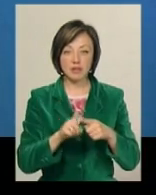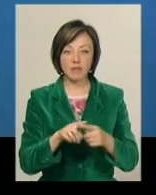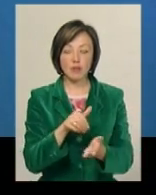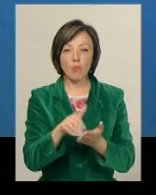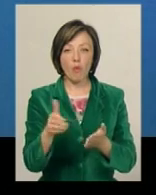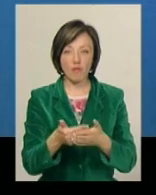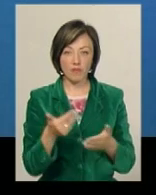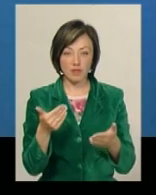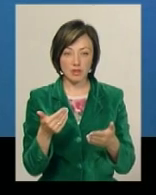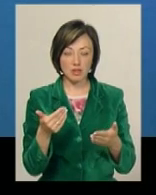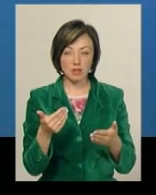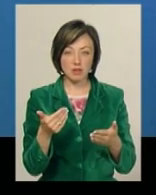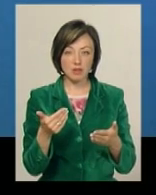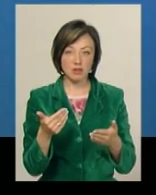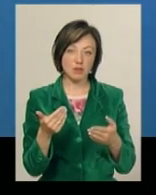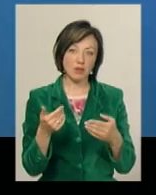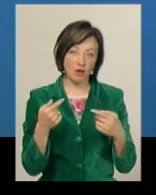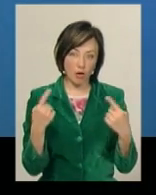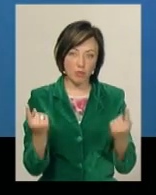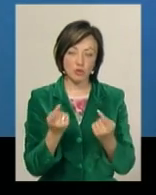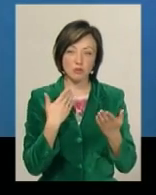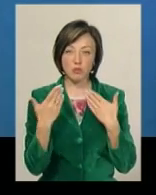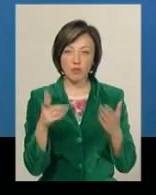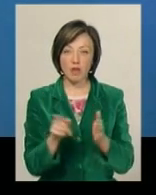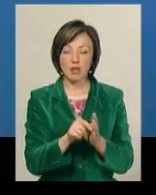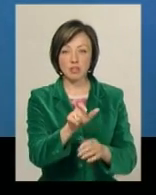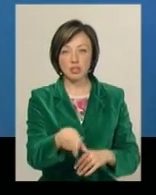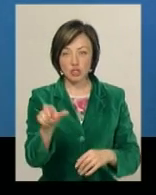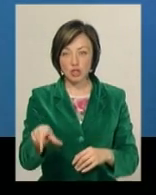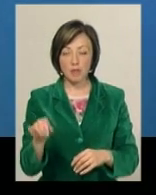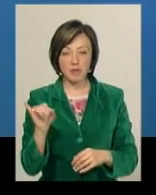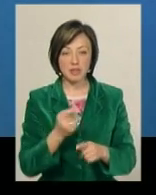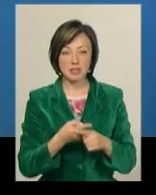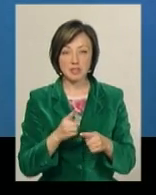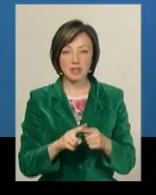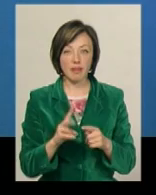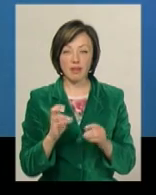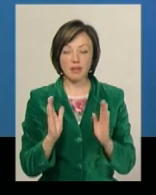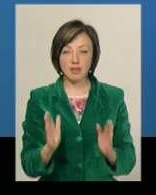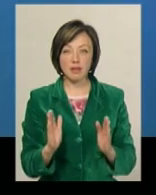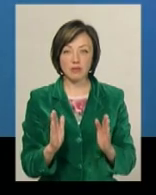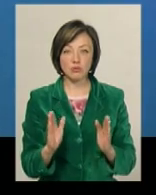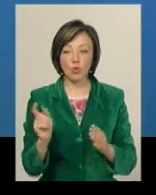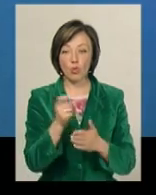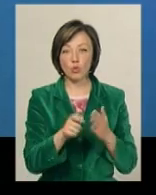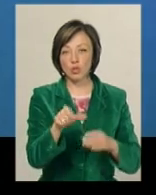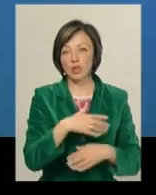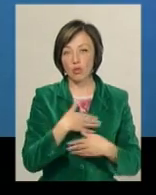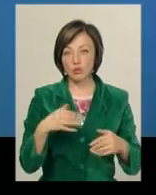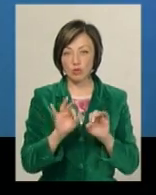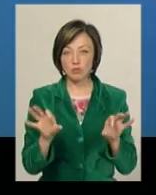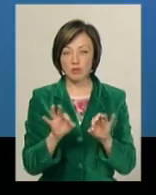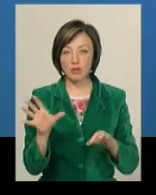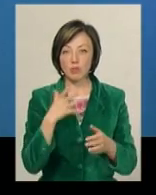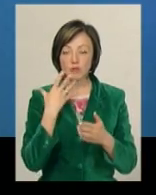відмови від такого безпосереднього класичного спілкування з заглядачем. І це навіть не тільки стосовно того, що художник не хоче розповідати